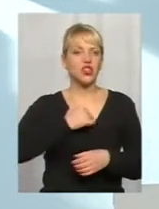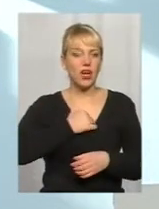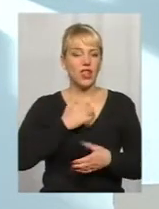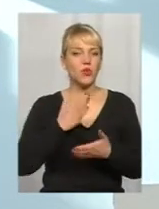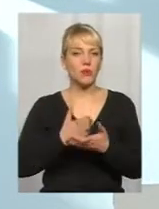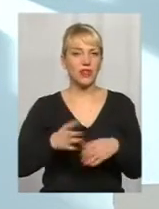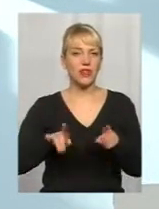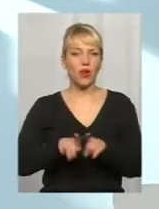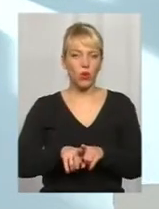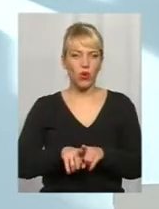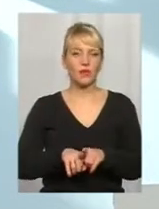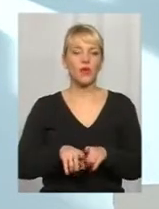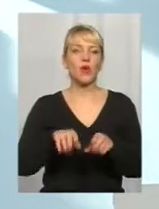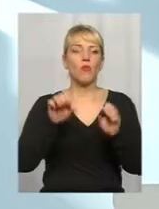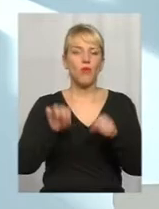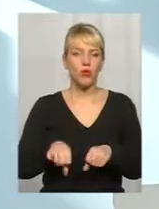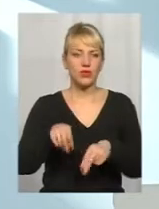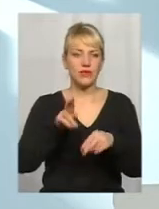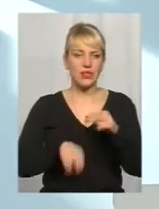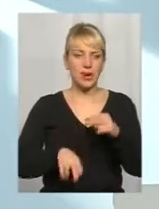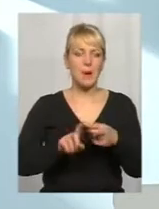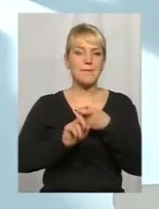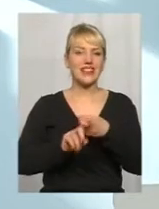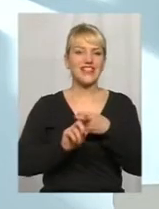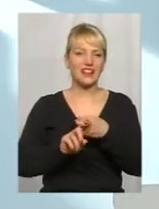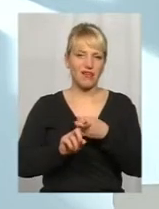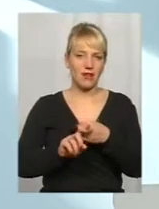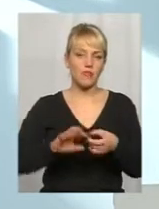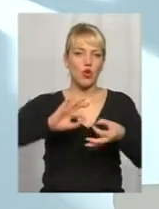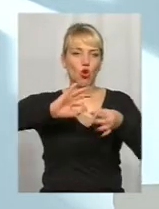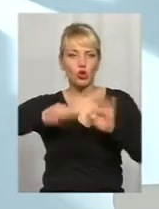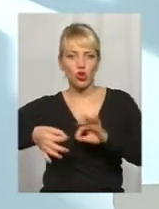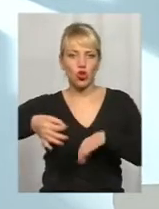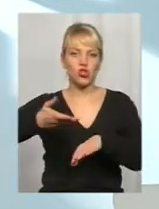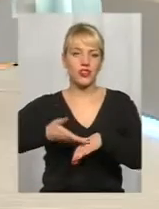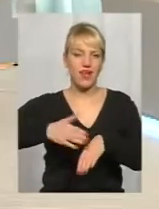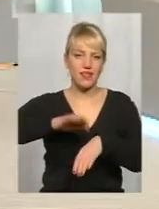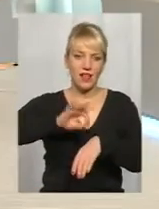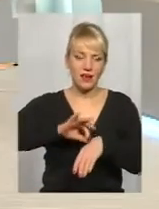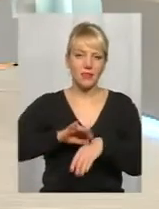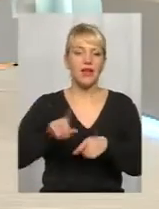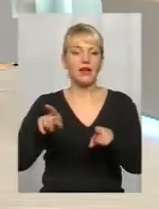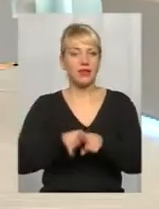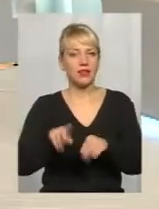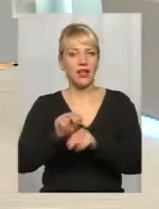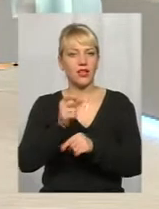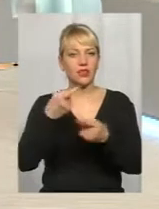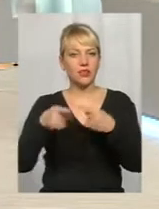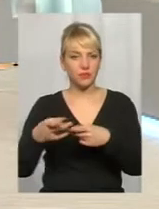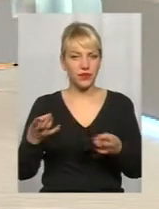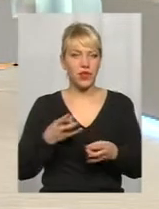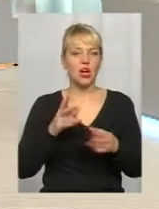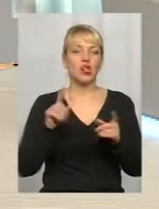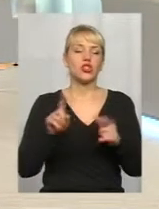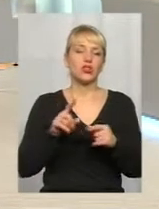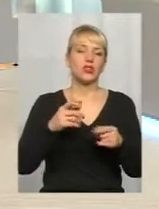ну, таке обикновення, можуть завершатися бактеріальними осложненнями, і тоді тактика лікування мається. Що ж касається неосложненних ОРВІ,